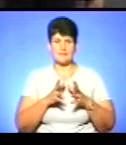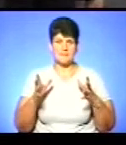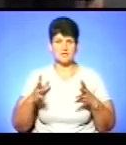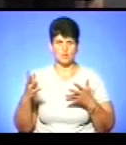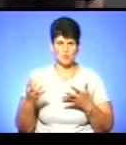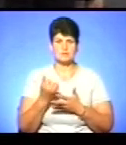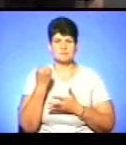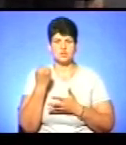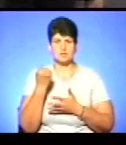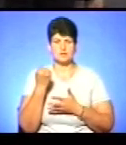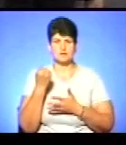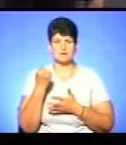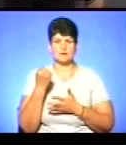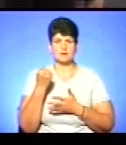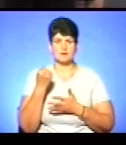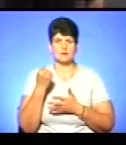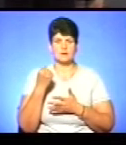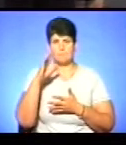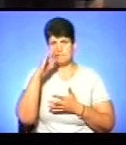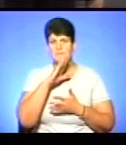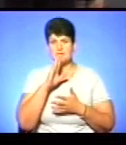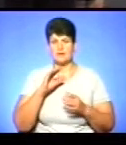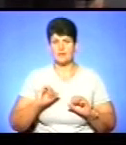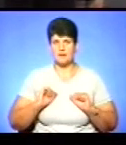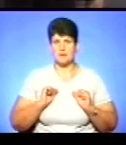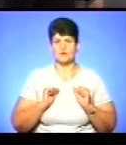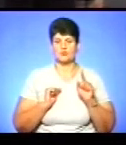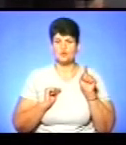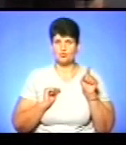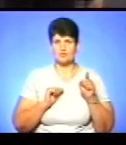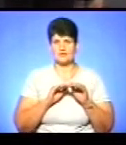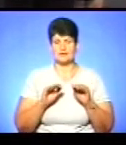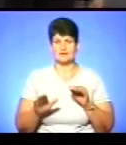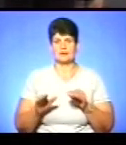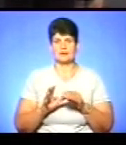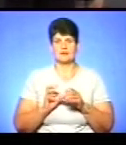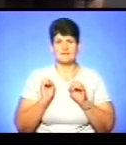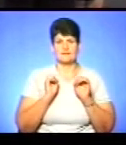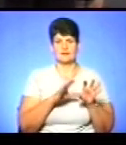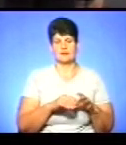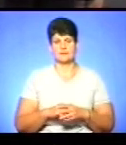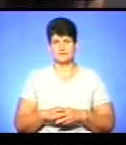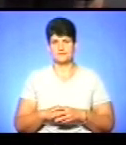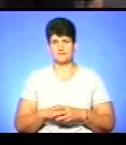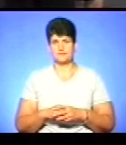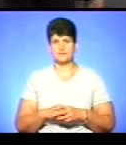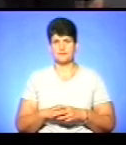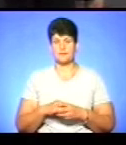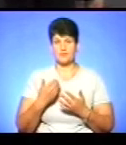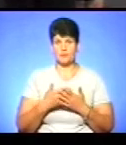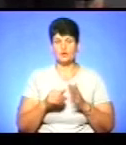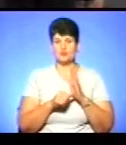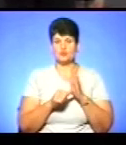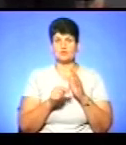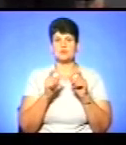заклади, безумовно, батьки намагаються їх туди, дітей, власне, своїх туди влаштувати. Ось, шоста